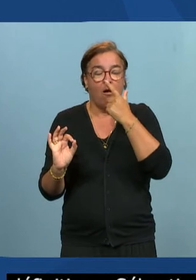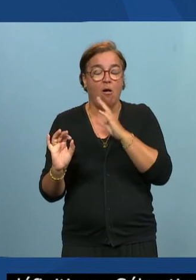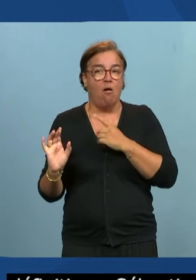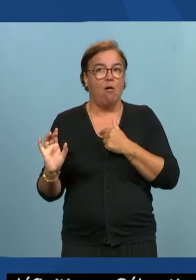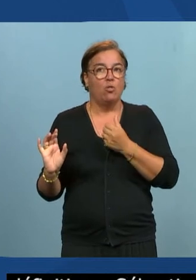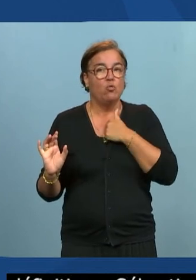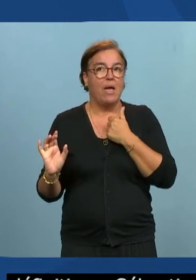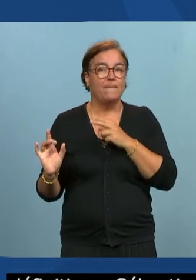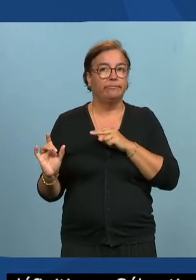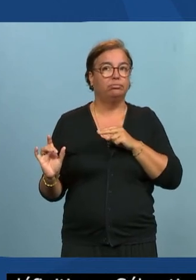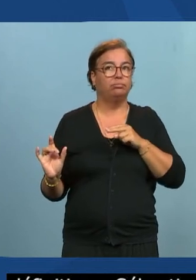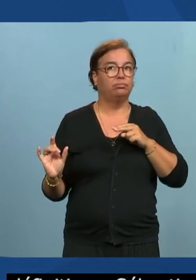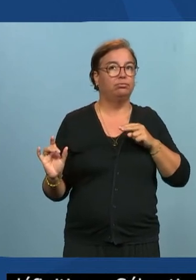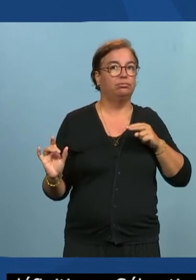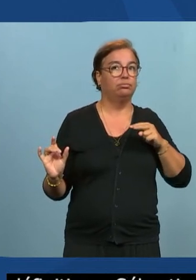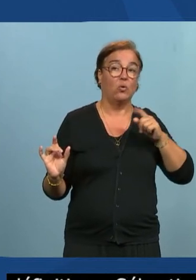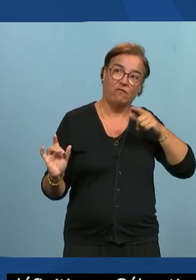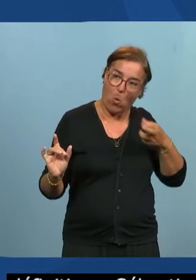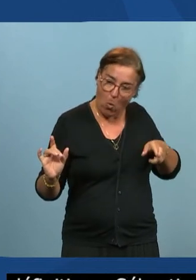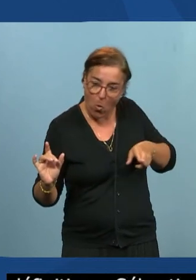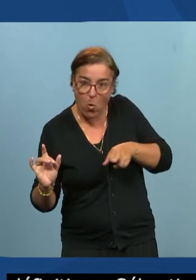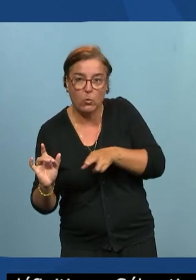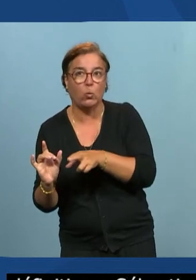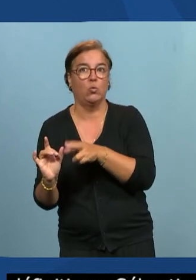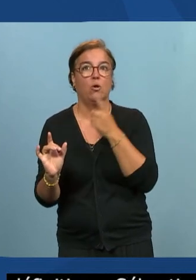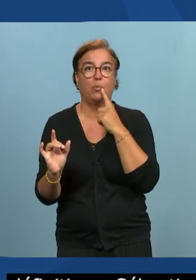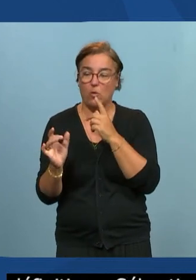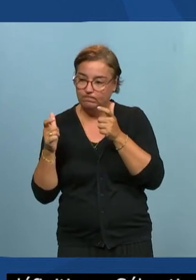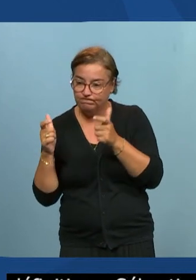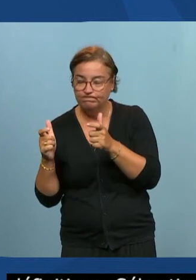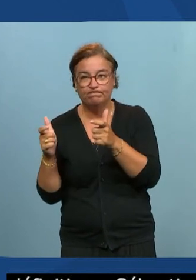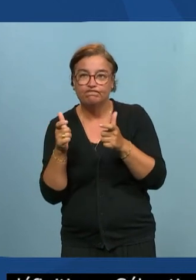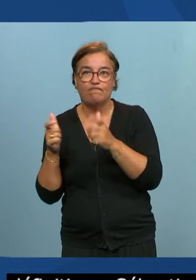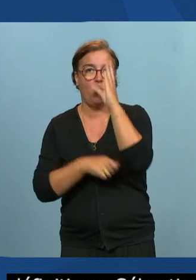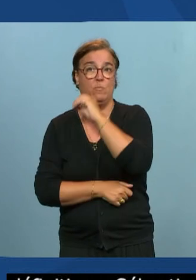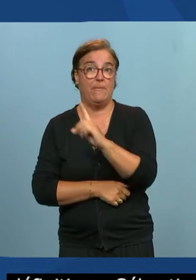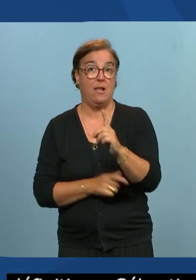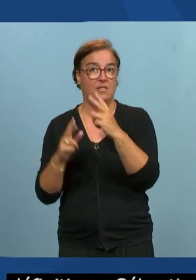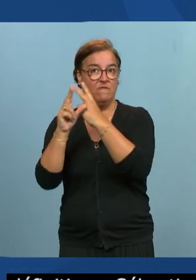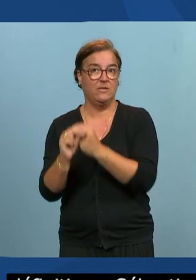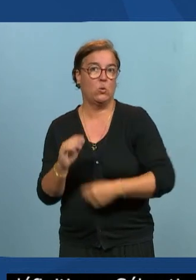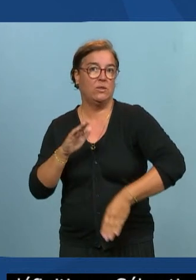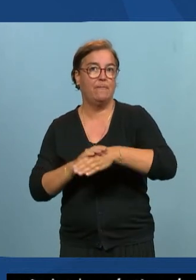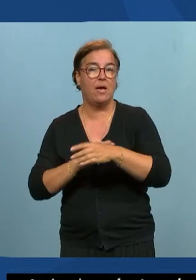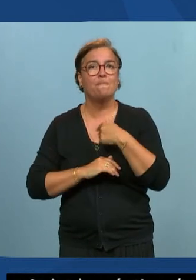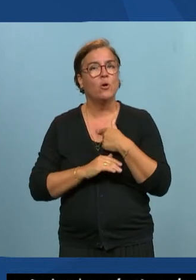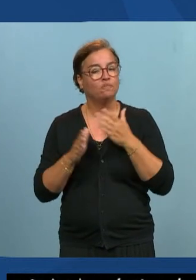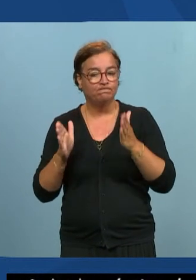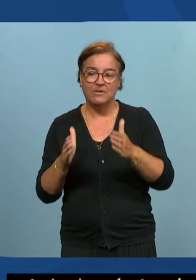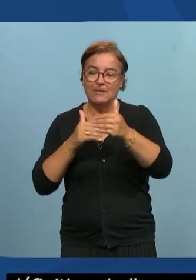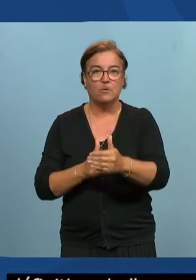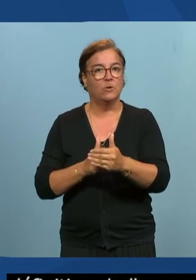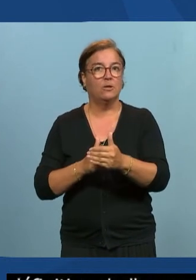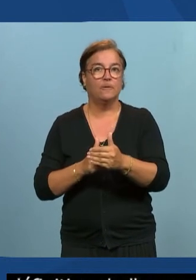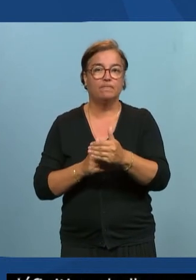obligé on est obligé de repréciser les choses moi là où je serais assez catégorique sur une définition